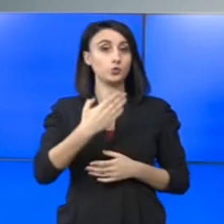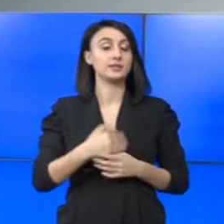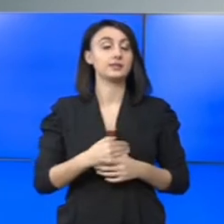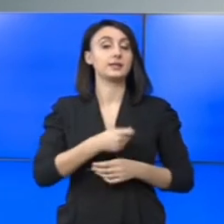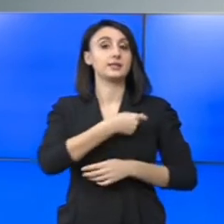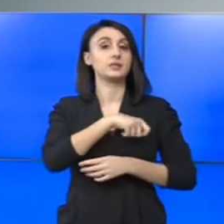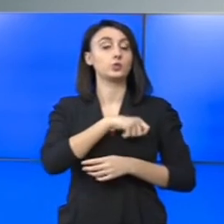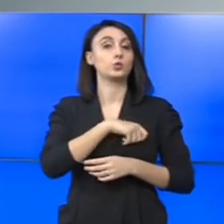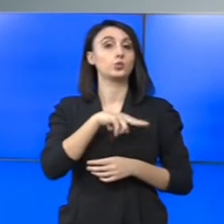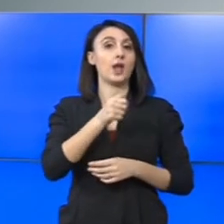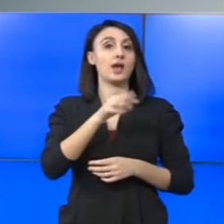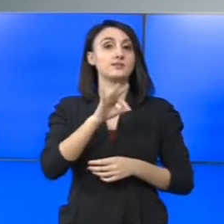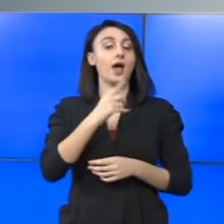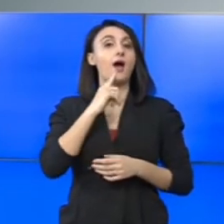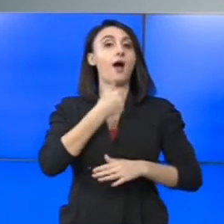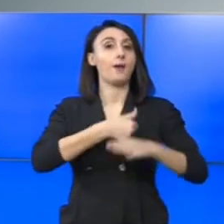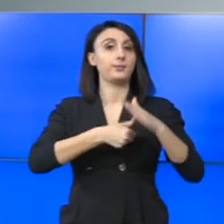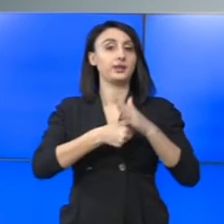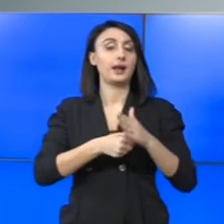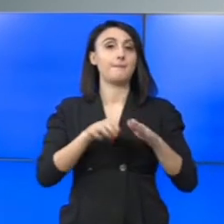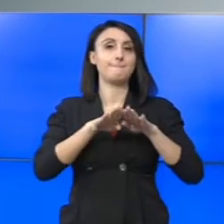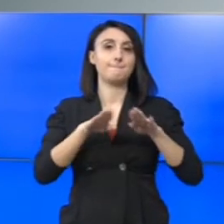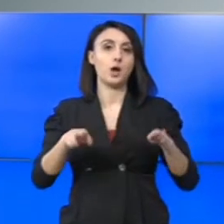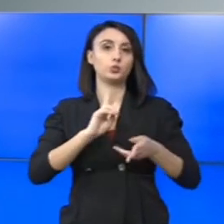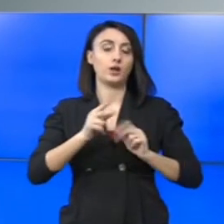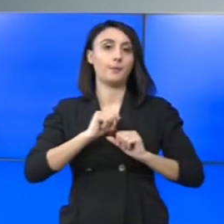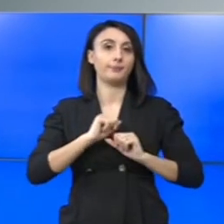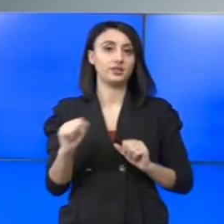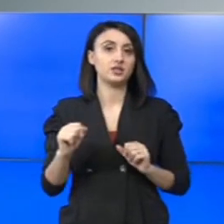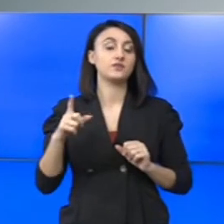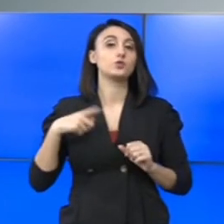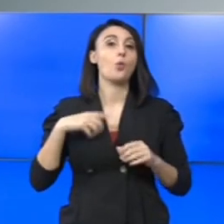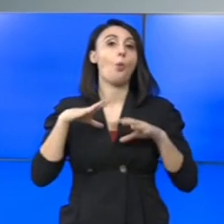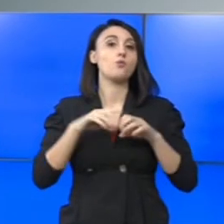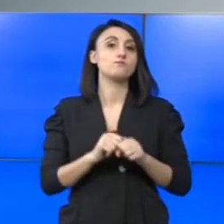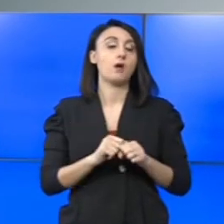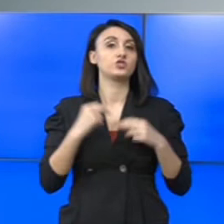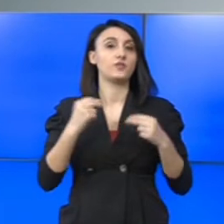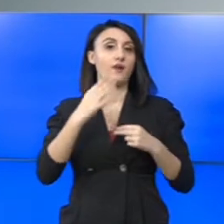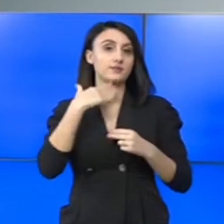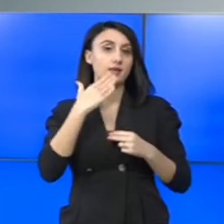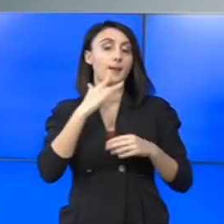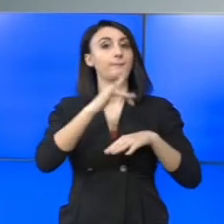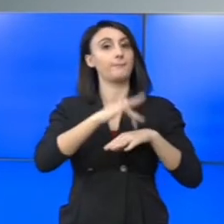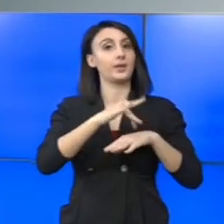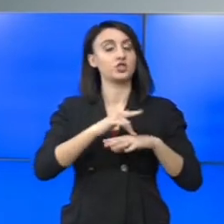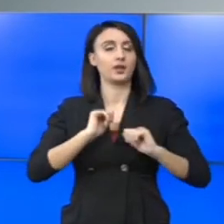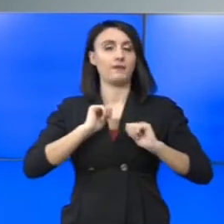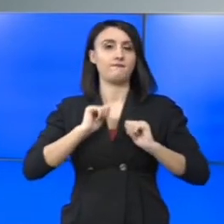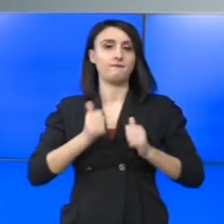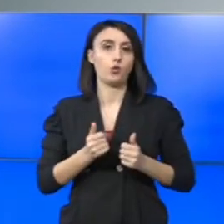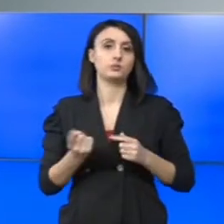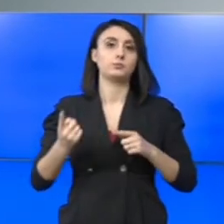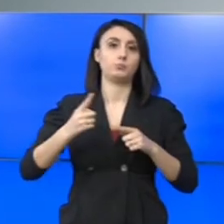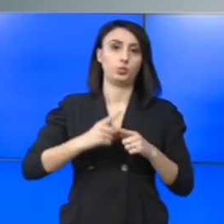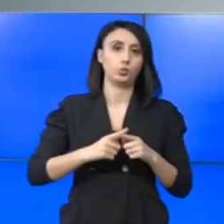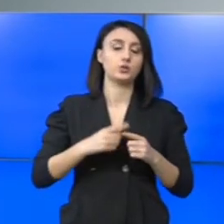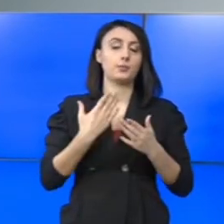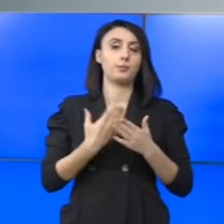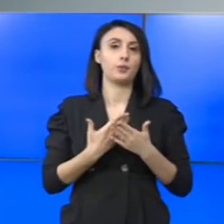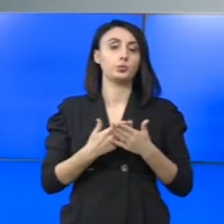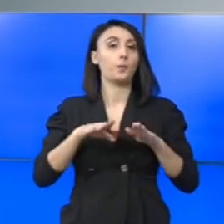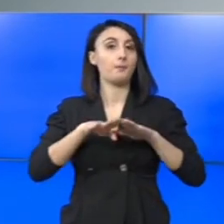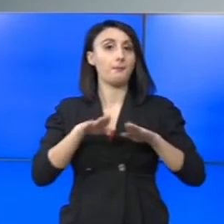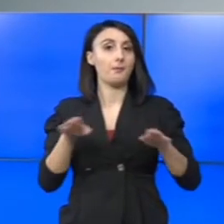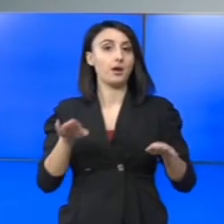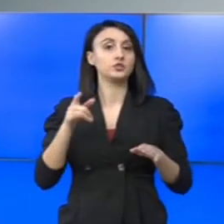La Institutul Marius Nasta din Capitală, paturile de terapie intensivă sunt ocupate de câteva zile. Medicii depun eforturi supraomenești să suplimenteze